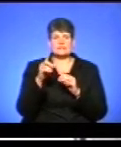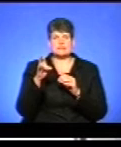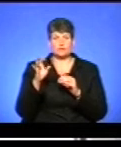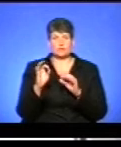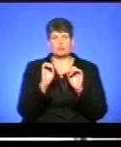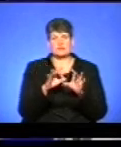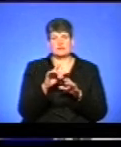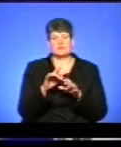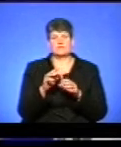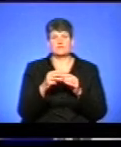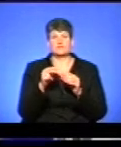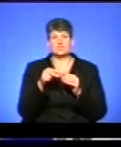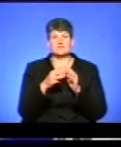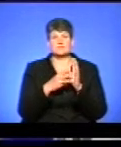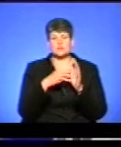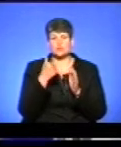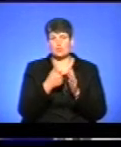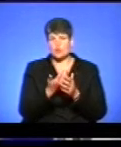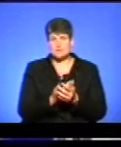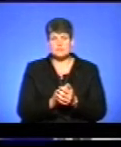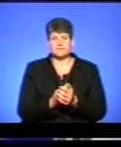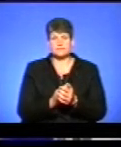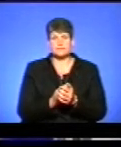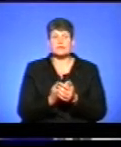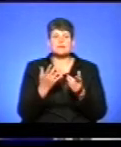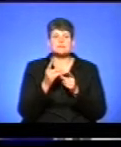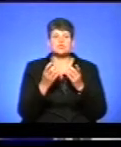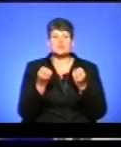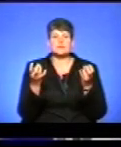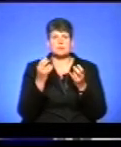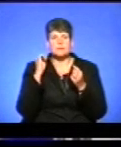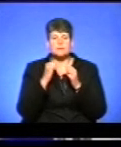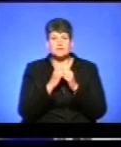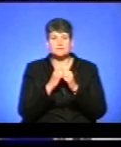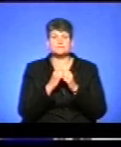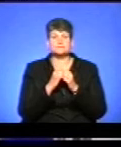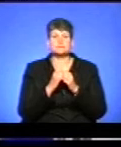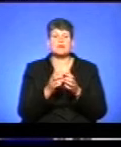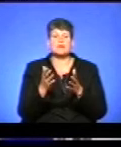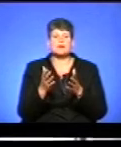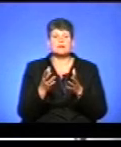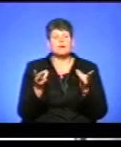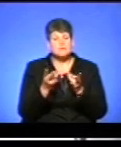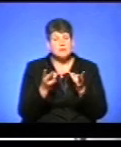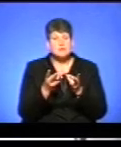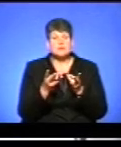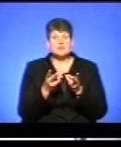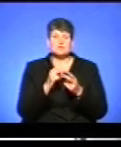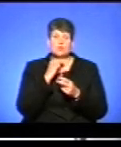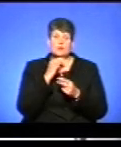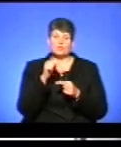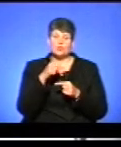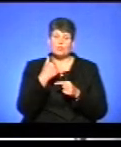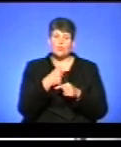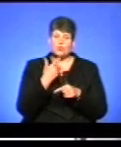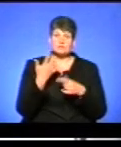році. І про які зміни ще варто пам'ятати абітурієнта? Я думаю, що, напевно, треба зауважити то, що цього року вже,